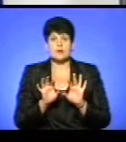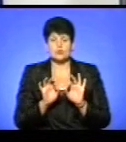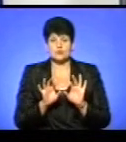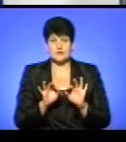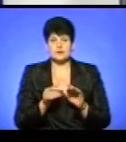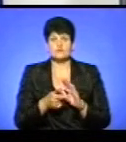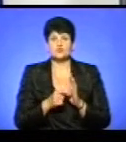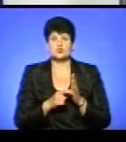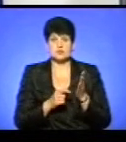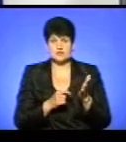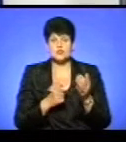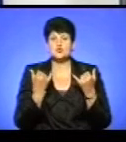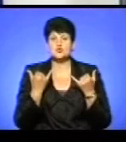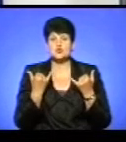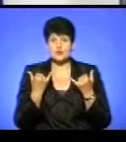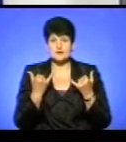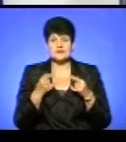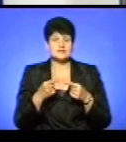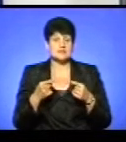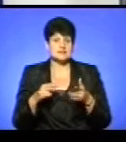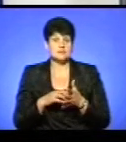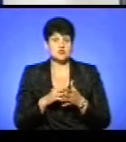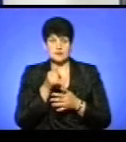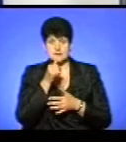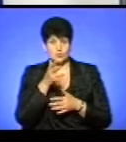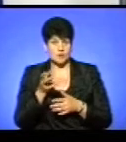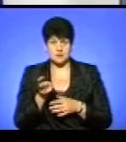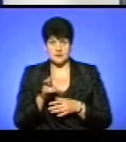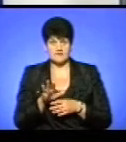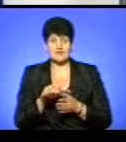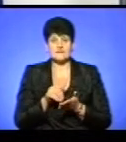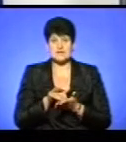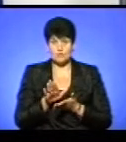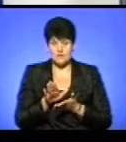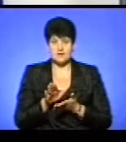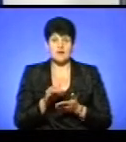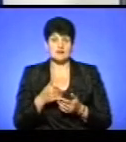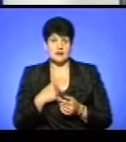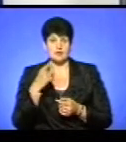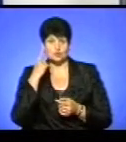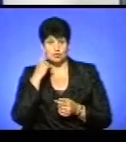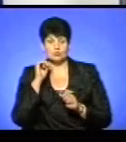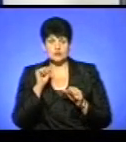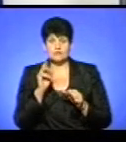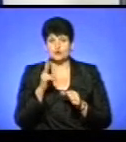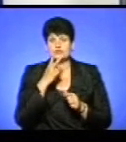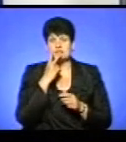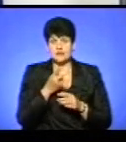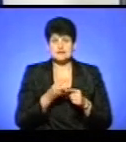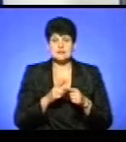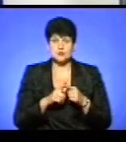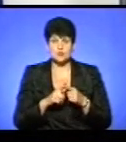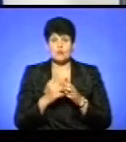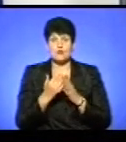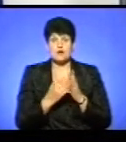зараз в студії, сьогодні з певних причин не змогли сюди прийти, вони нам відмовили. Але, я думаю, можливо, хтось з них зараз дивиться цю програму,